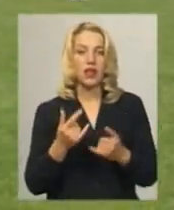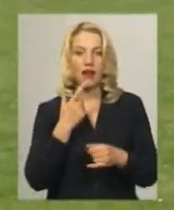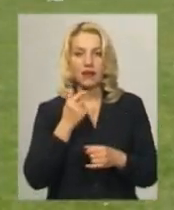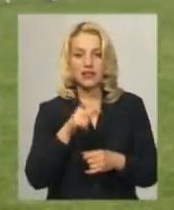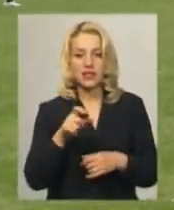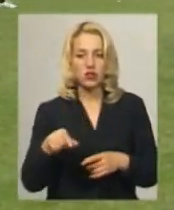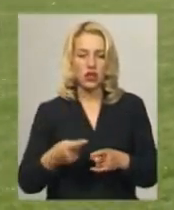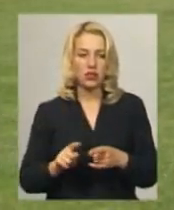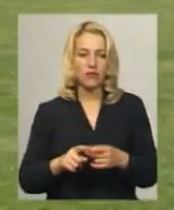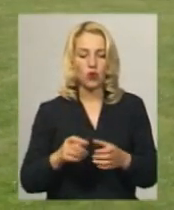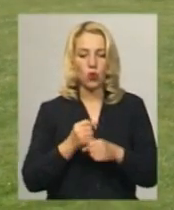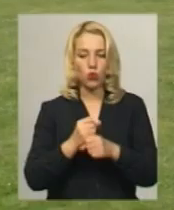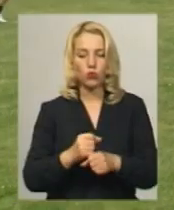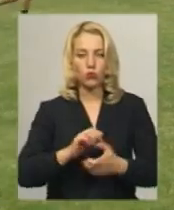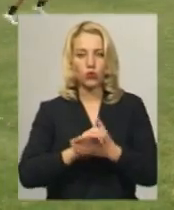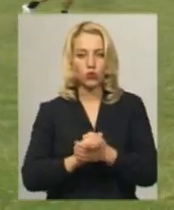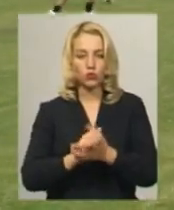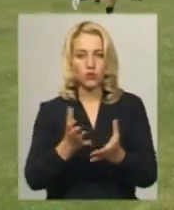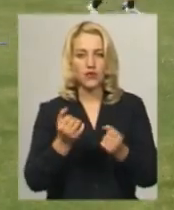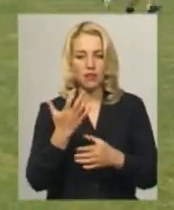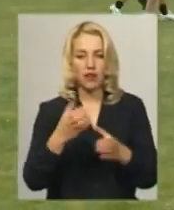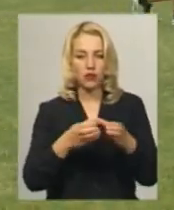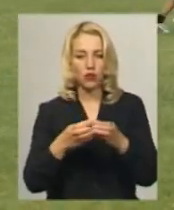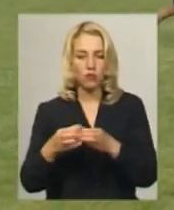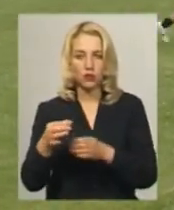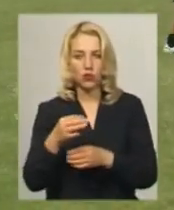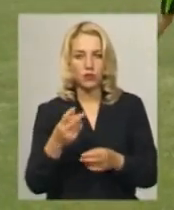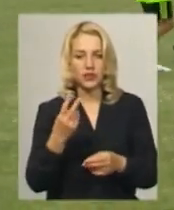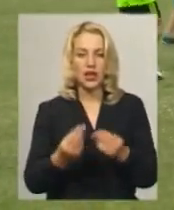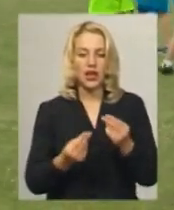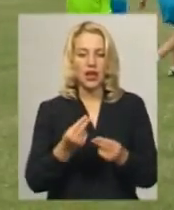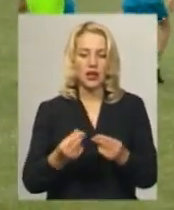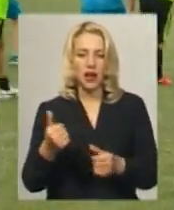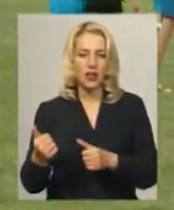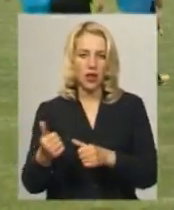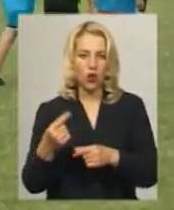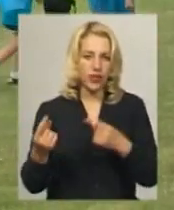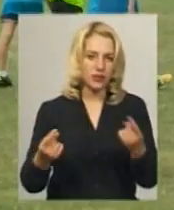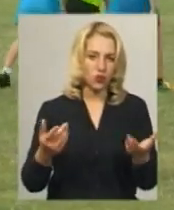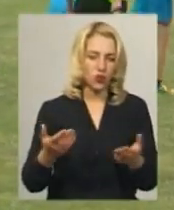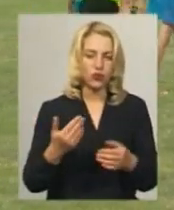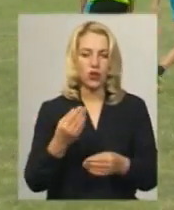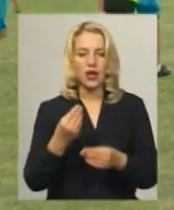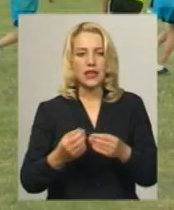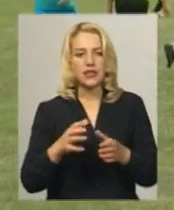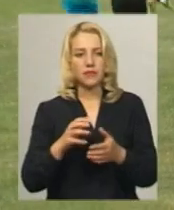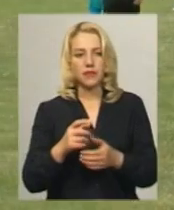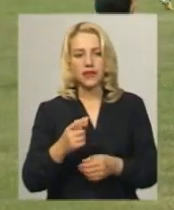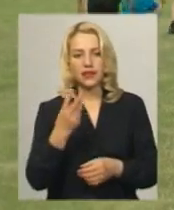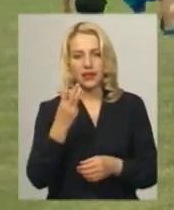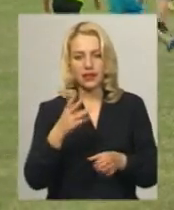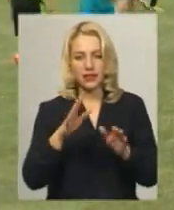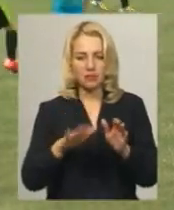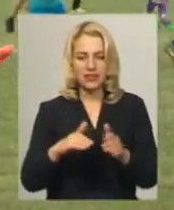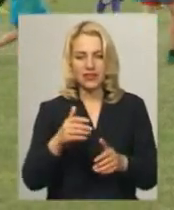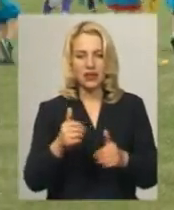Кубку дружби взяли участь п'ять юнацьких команд області. Вони грали одна з одною, далі змагалися за призові місця. За третє місце грали Білогірська і Тифіпольська